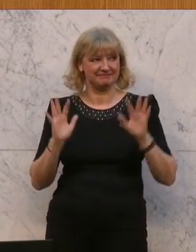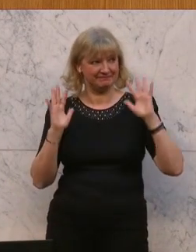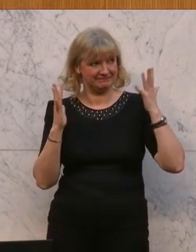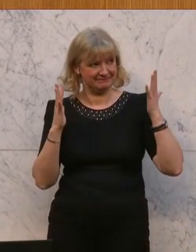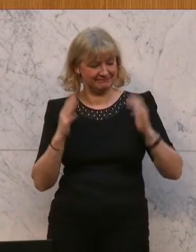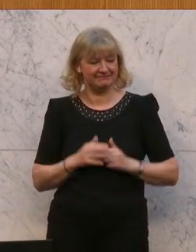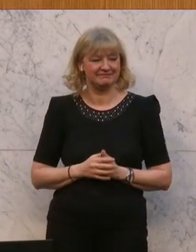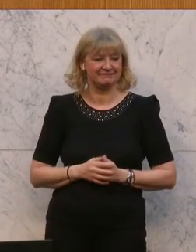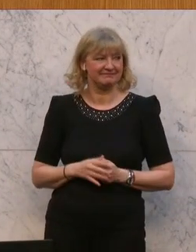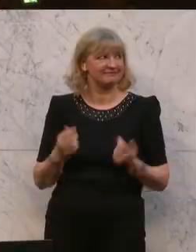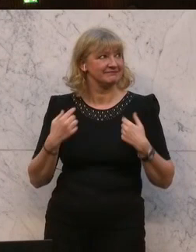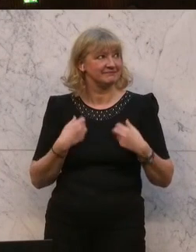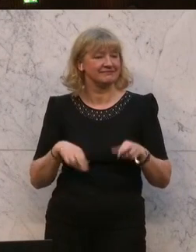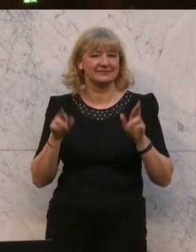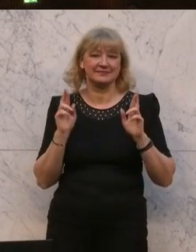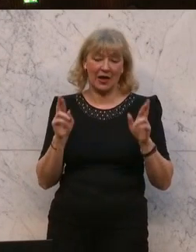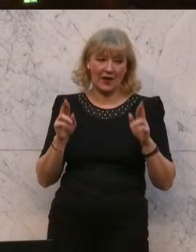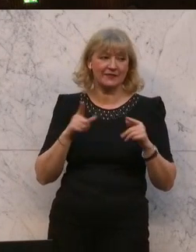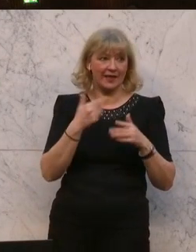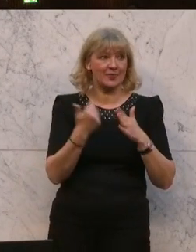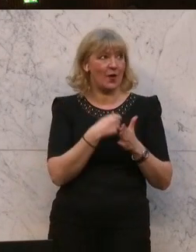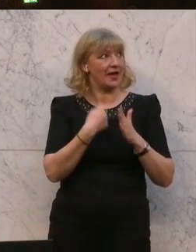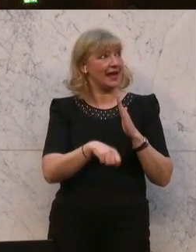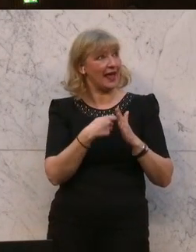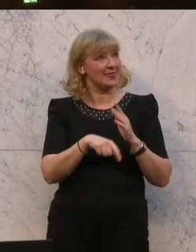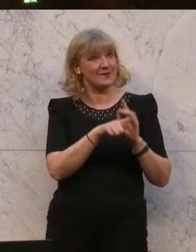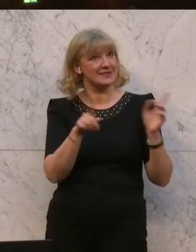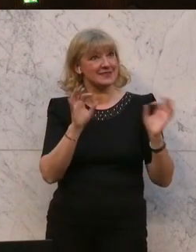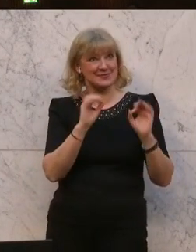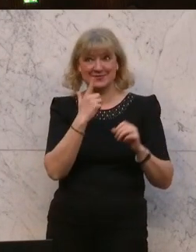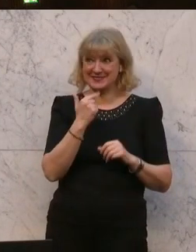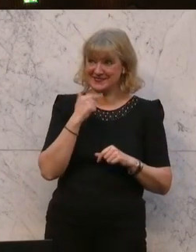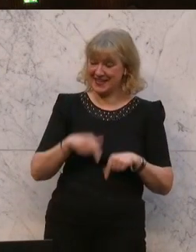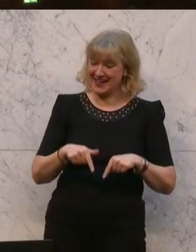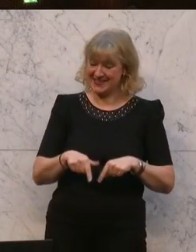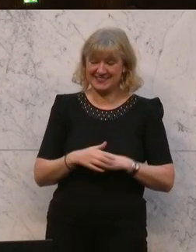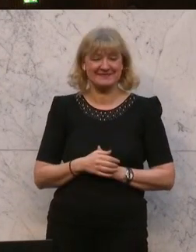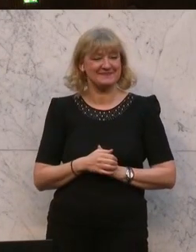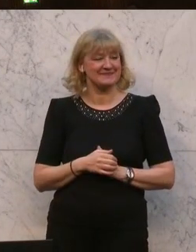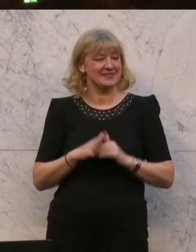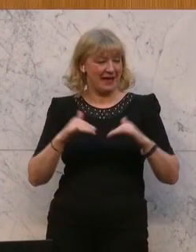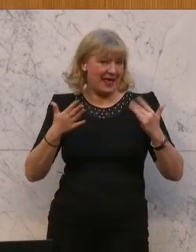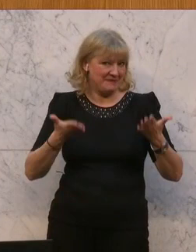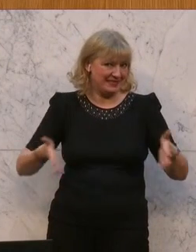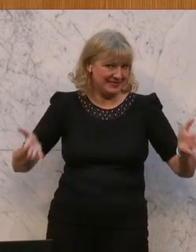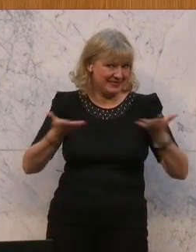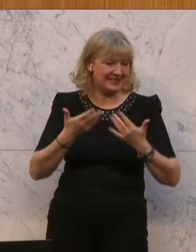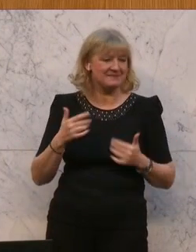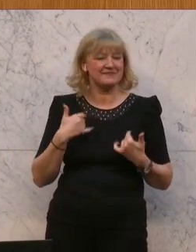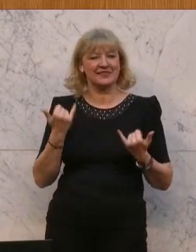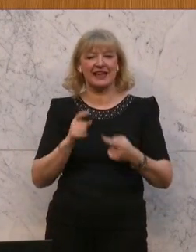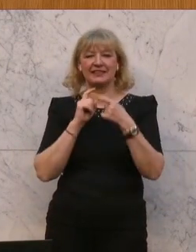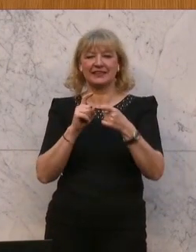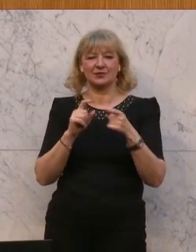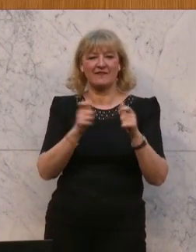Und ich hoffe, ihr fühlt euch wohl im neu renovierten Parlament. Meine sehr geehrten Damen und Herren, wir diskutieren unter anderem das